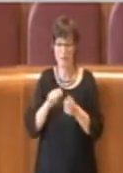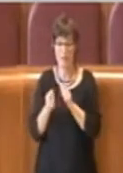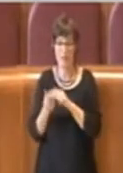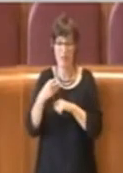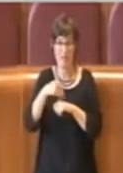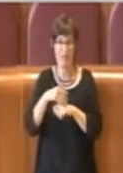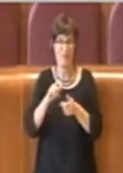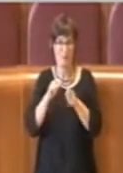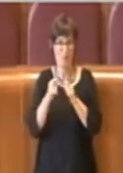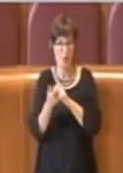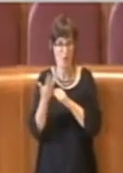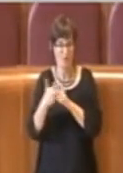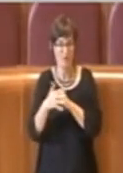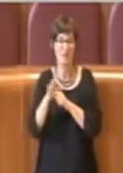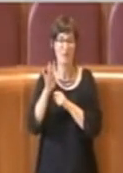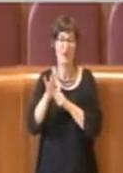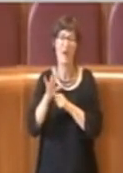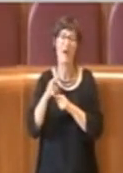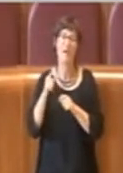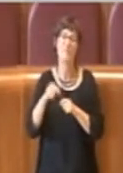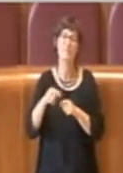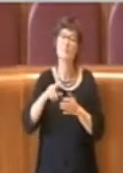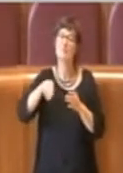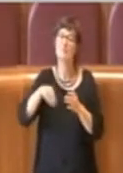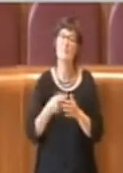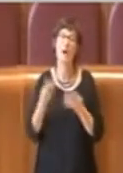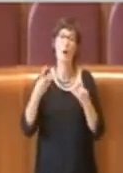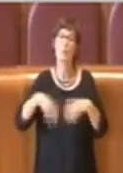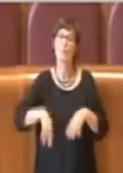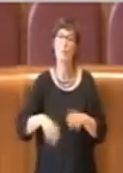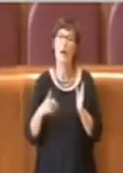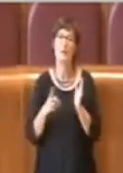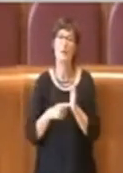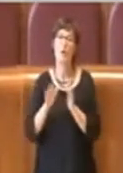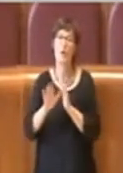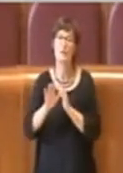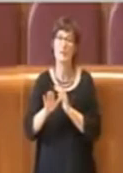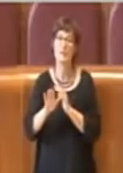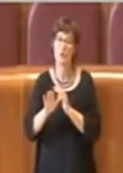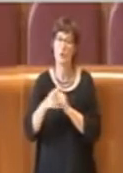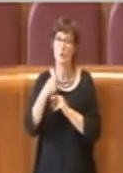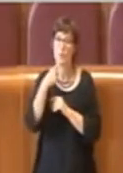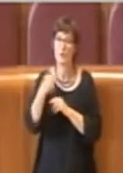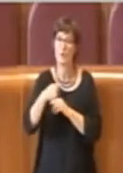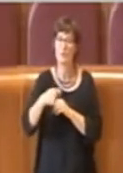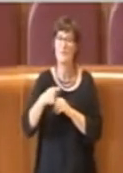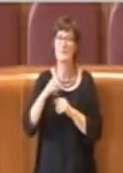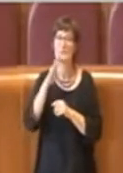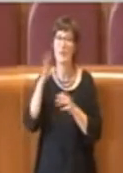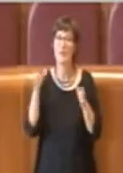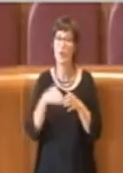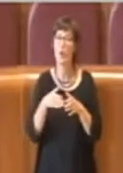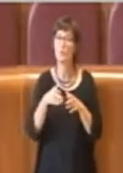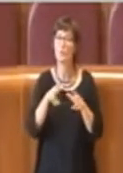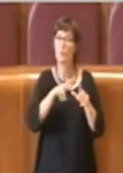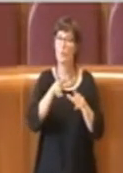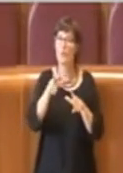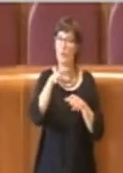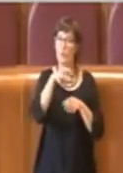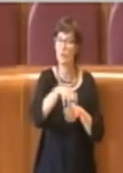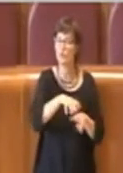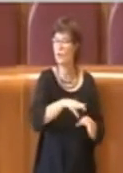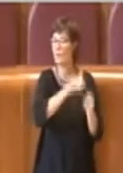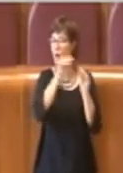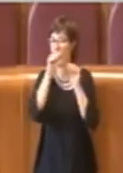cioè l'iscrizione di diritto dei Presidenti di consulta municipale in consulta cittadina. Chiaramente questa iscrizione va in qualche modo a